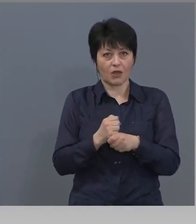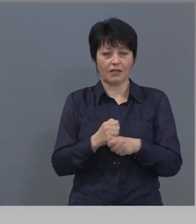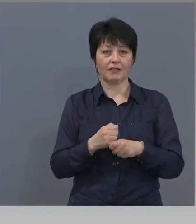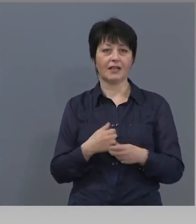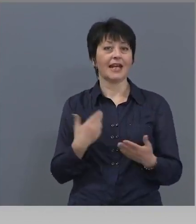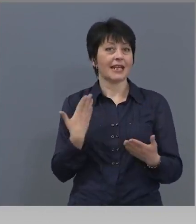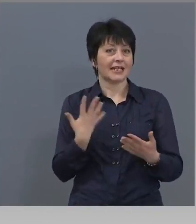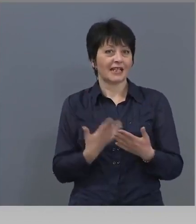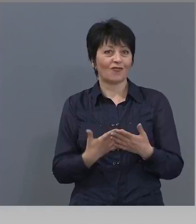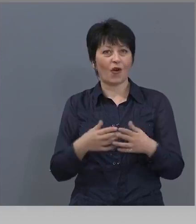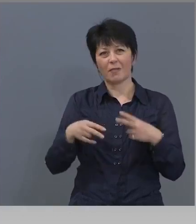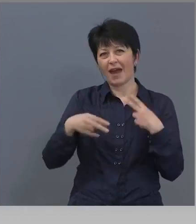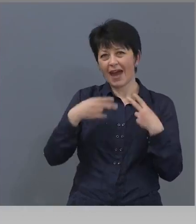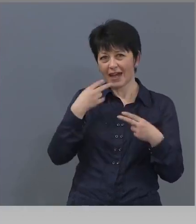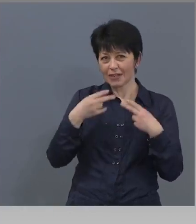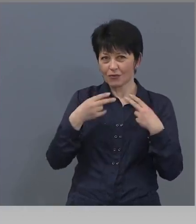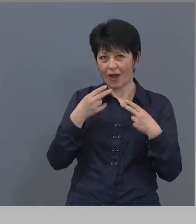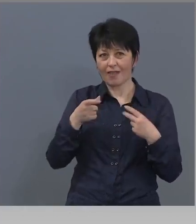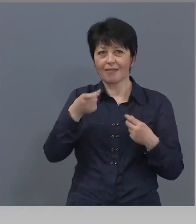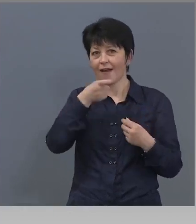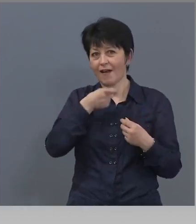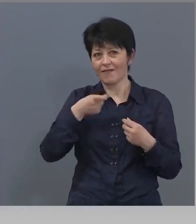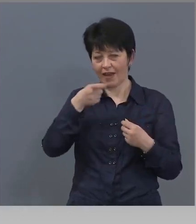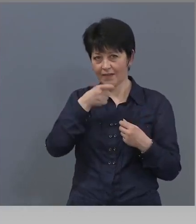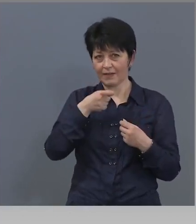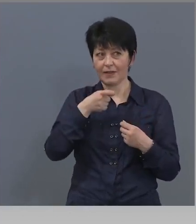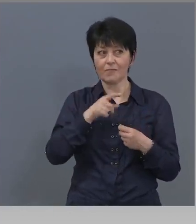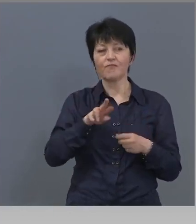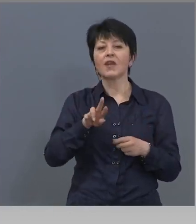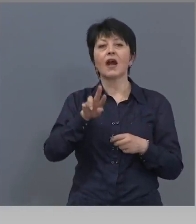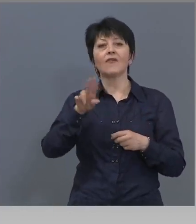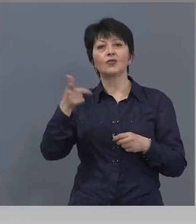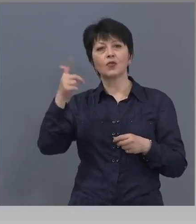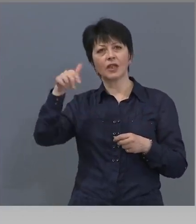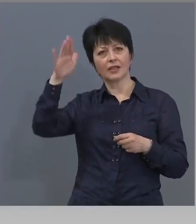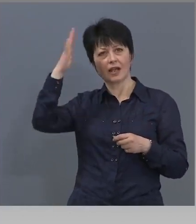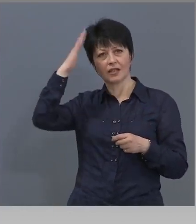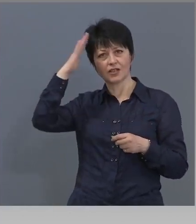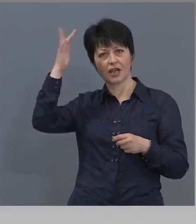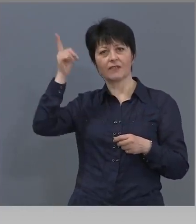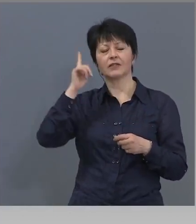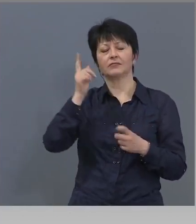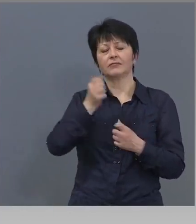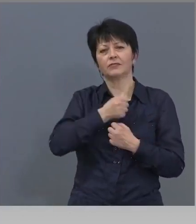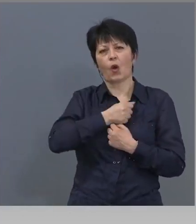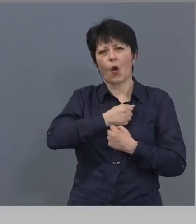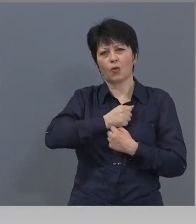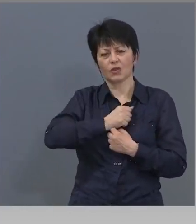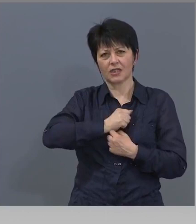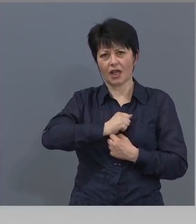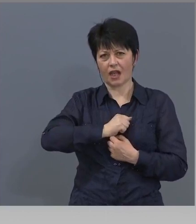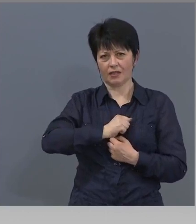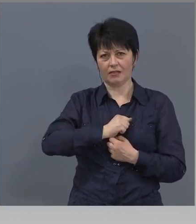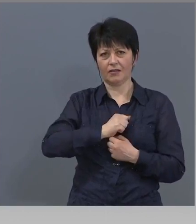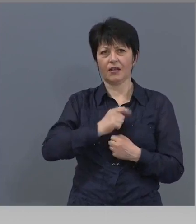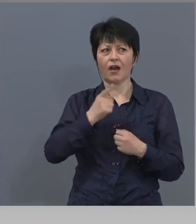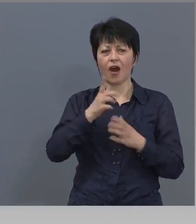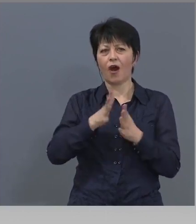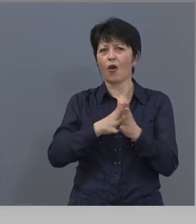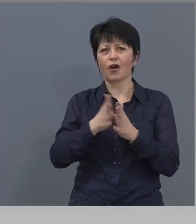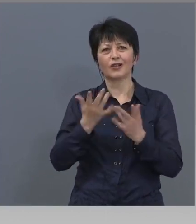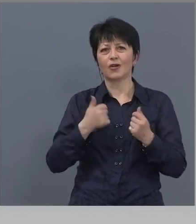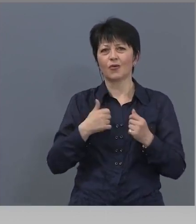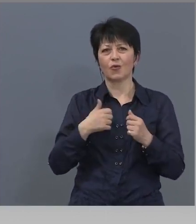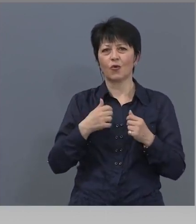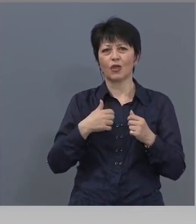затворихме търговски центром. Аз ще ви кажа, в другите страни, толкова страдат вярващите, където не могат. И не църквата е взела решение, а правителството взели